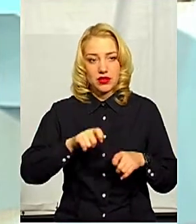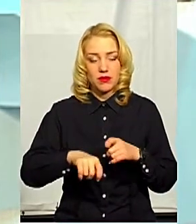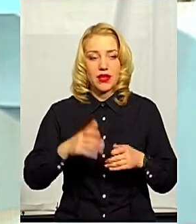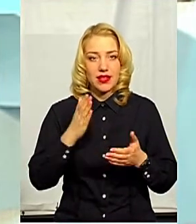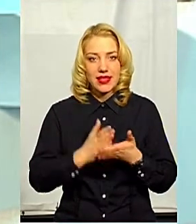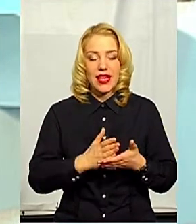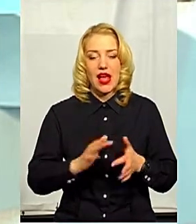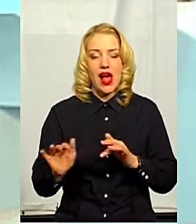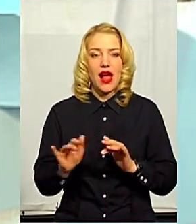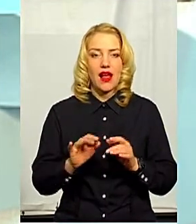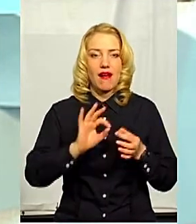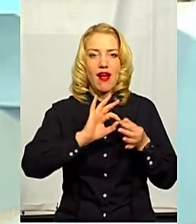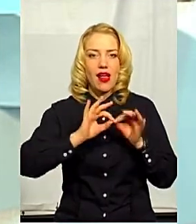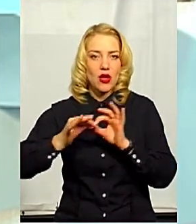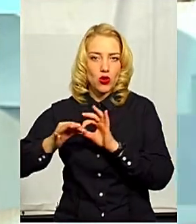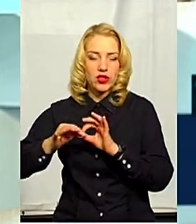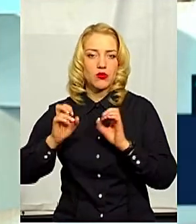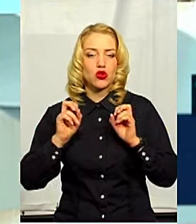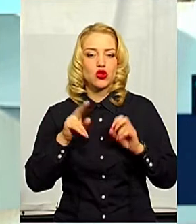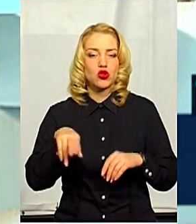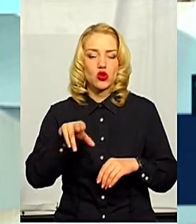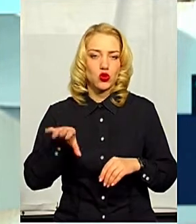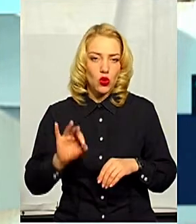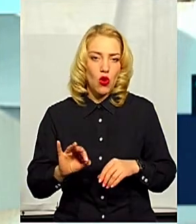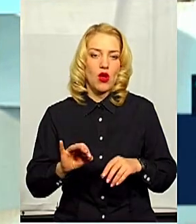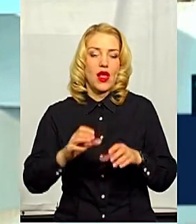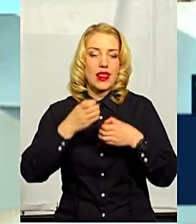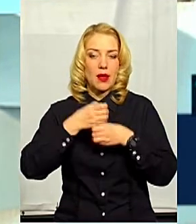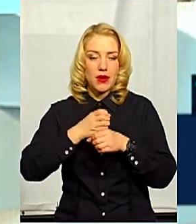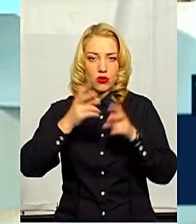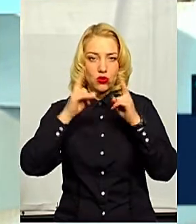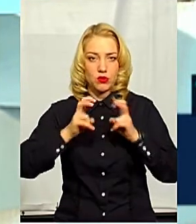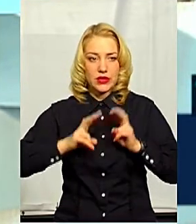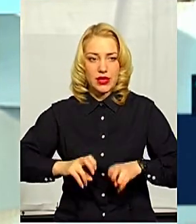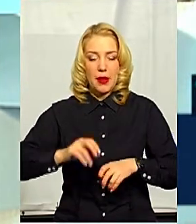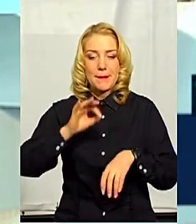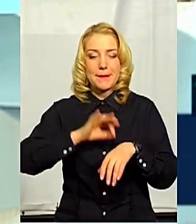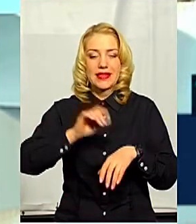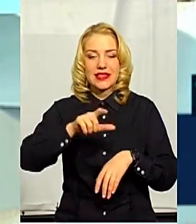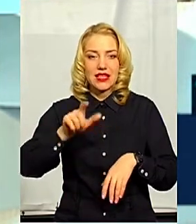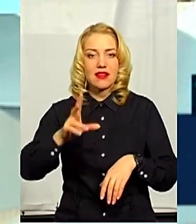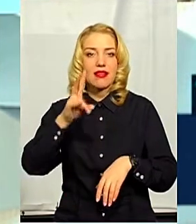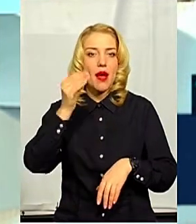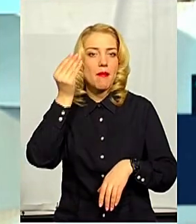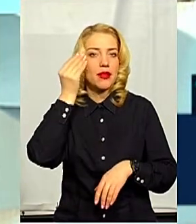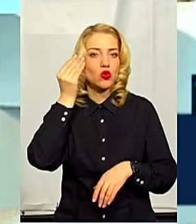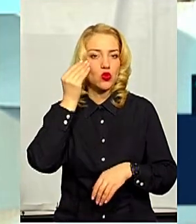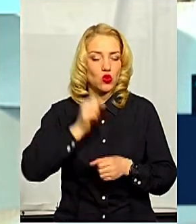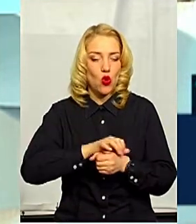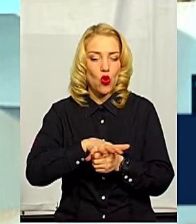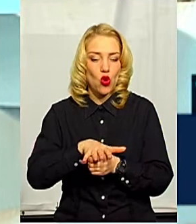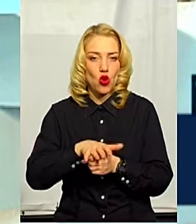алгоритми щодо лабораторного обстеження пацієнтів з підозрою на коронавірусну інфекцію.